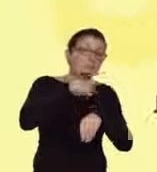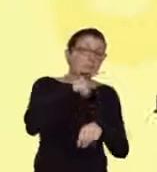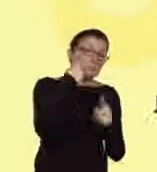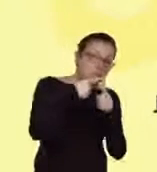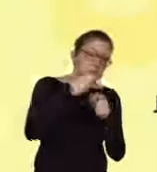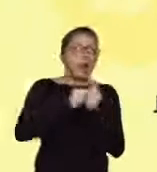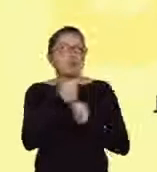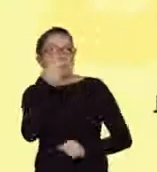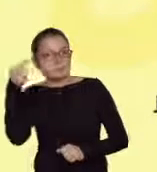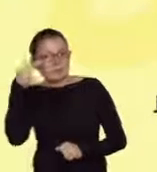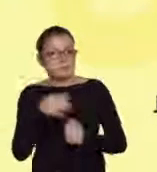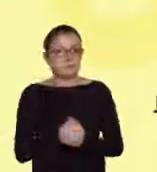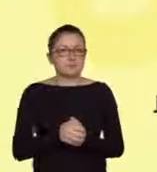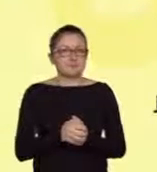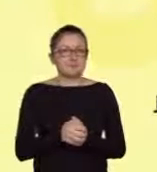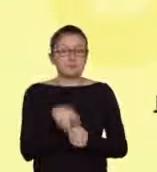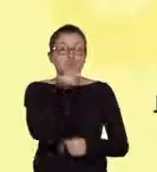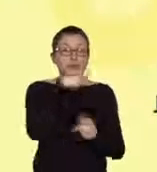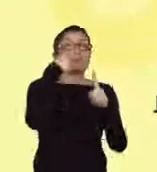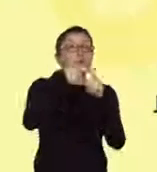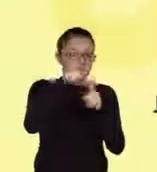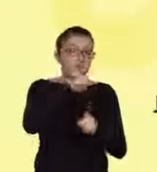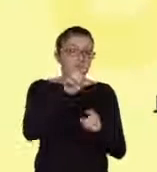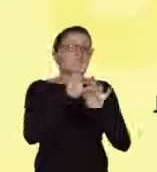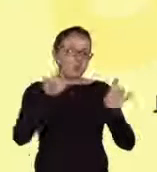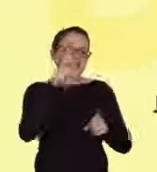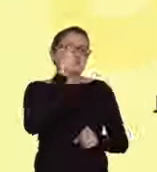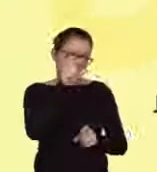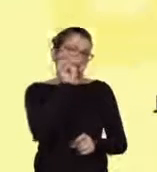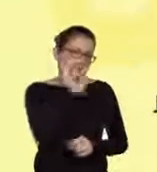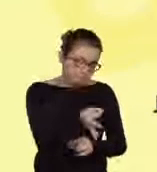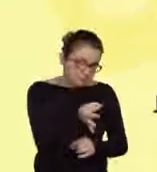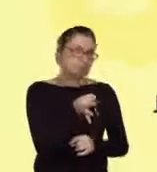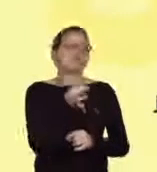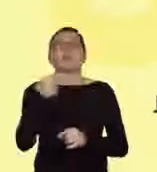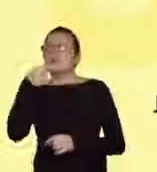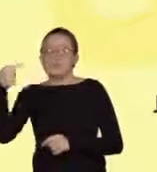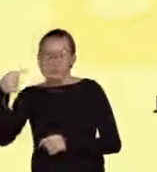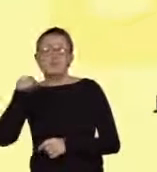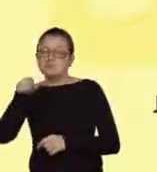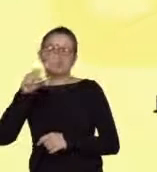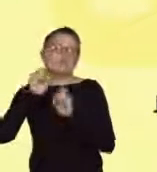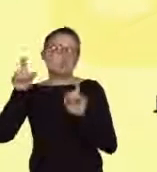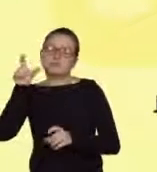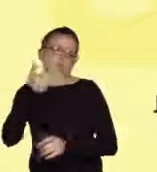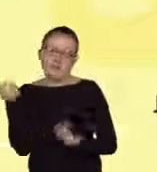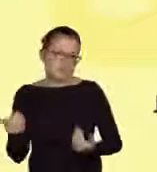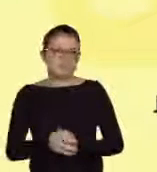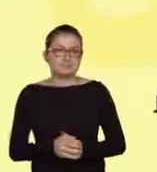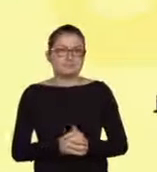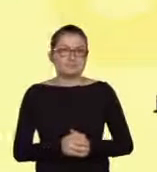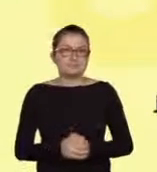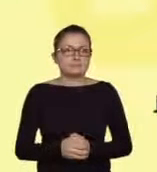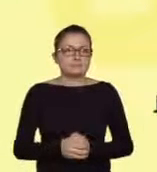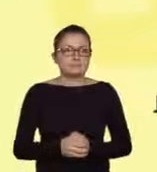odpowiednio o obecności bądź braku we krwi pacjenta DNA wirusa określonego typu. Z drugiej